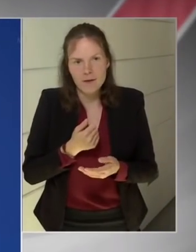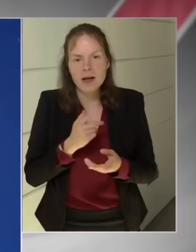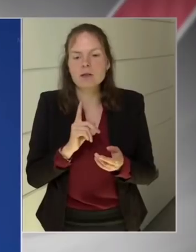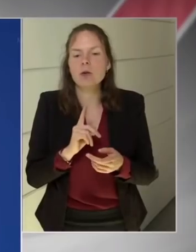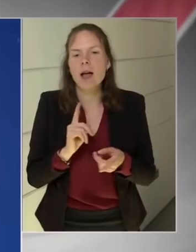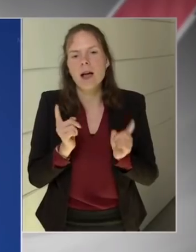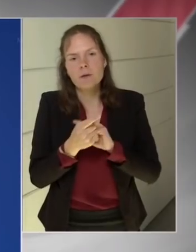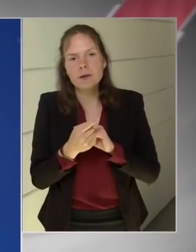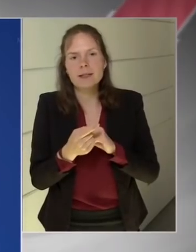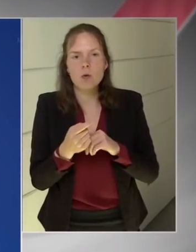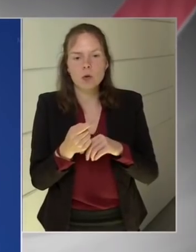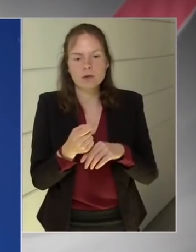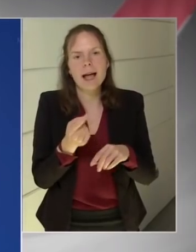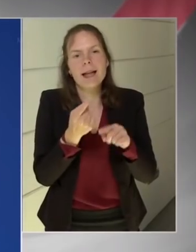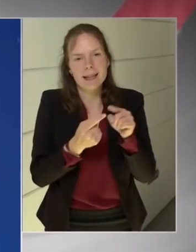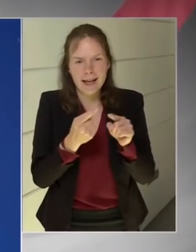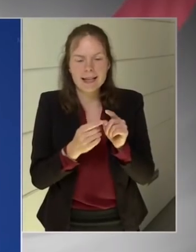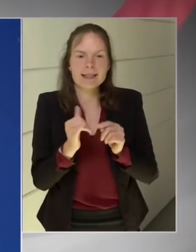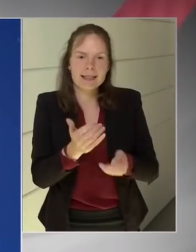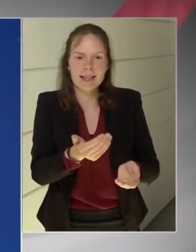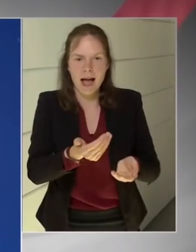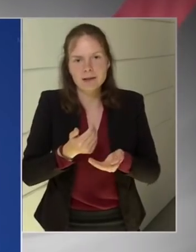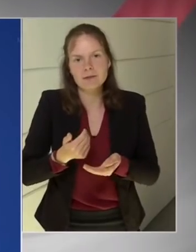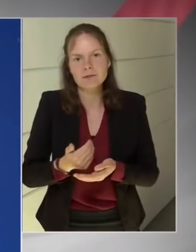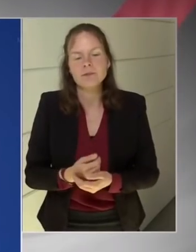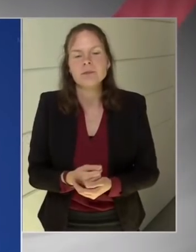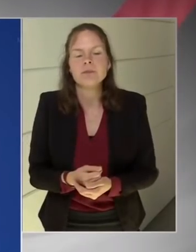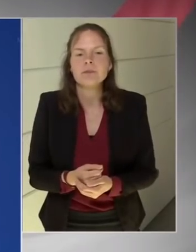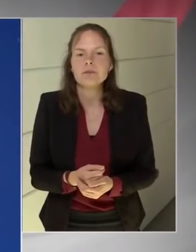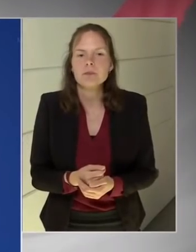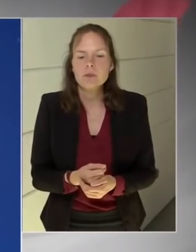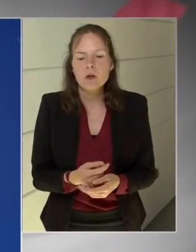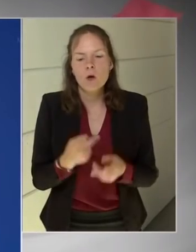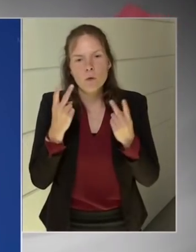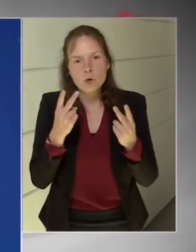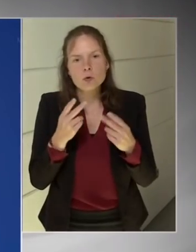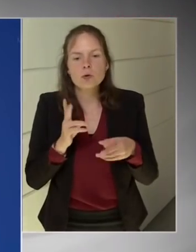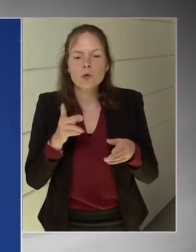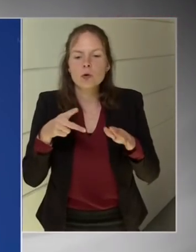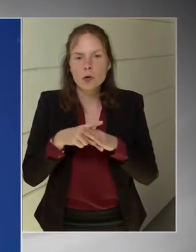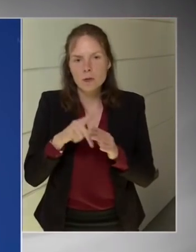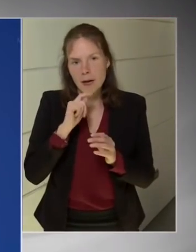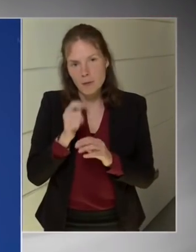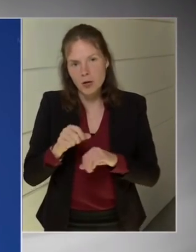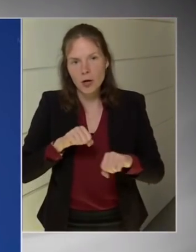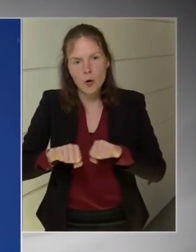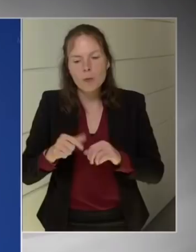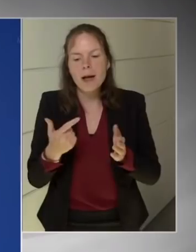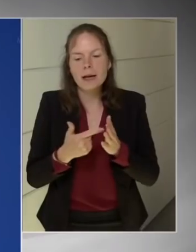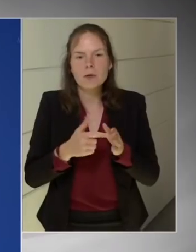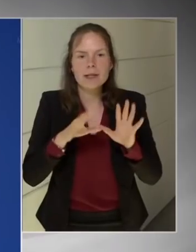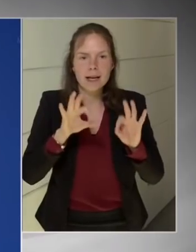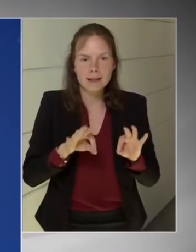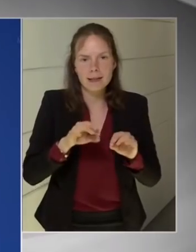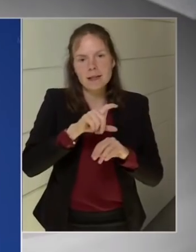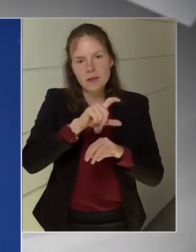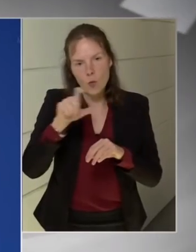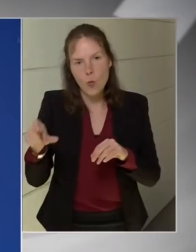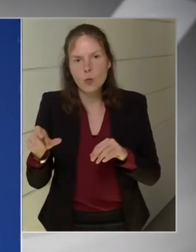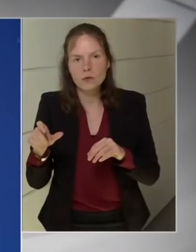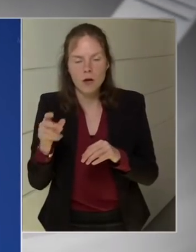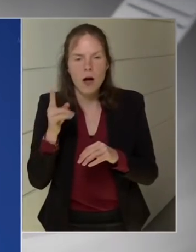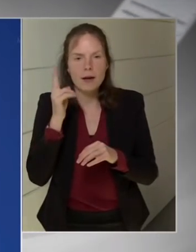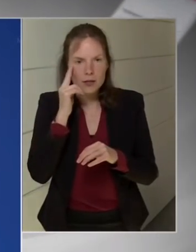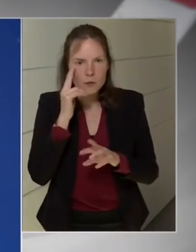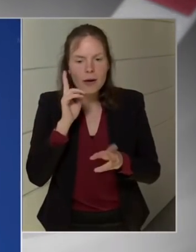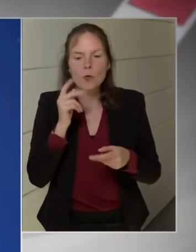méltányosan gondoljuk. A töbletnyereség egészét sehol nem vontuk el, de annak jelentős részét azért, hogy ezek a